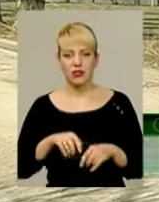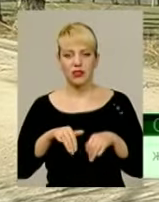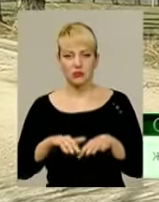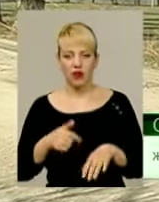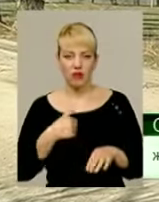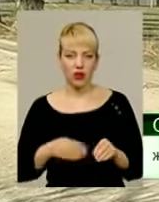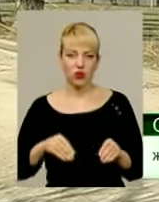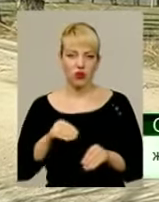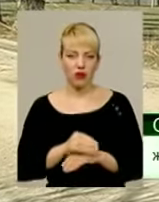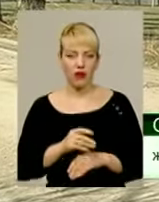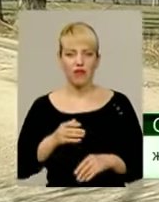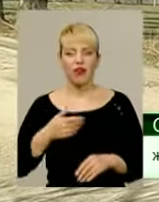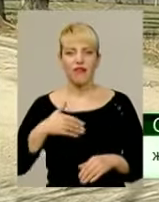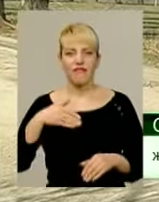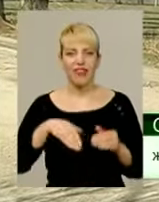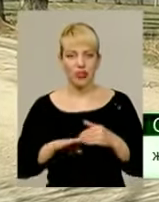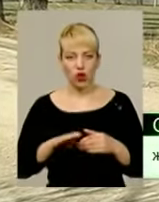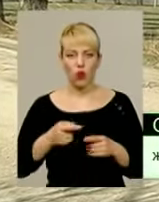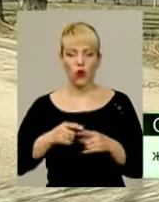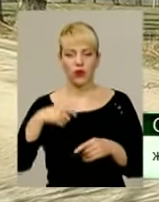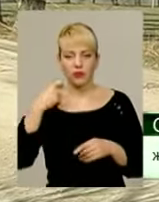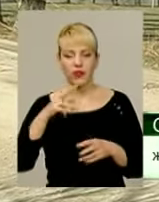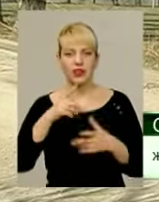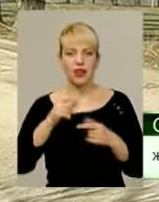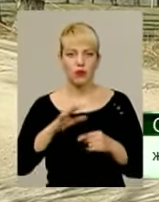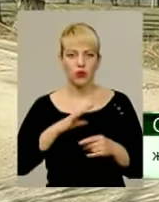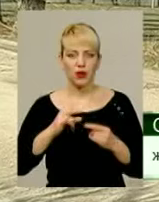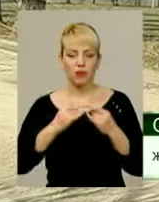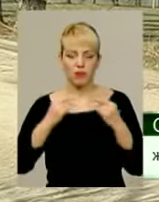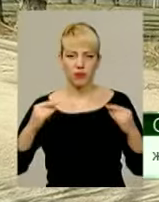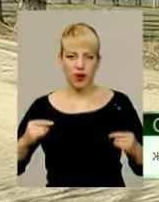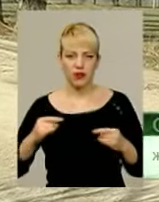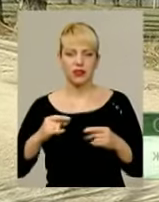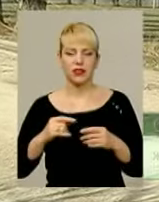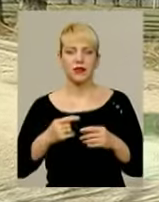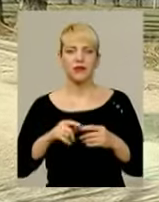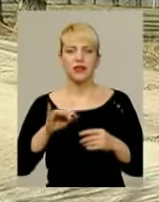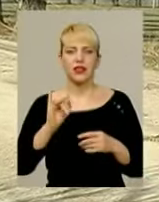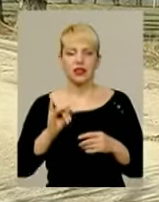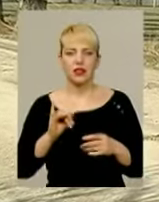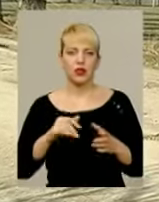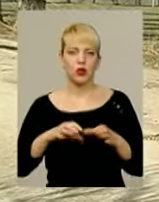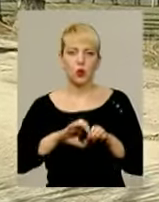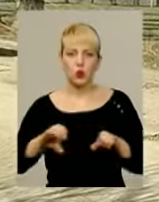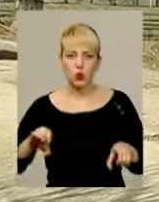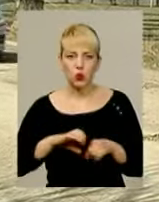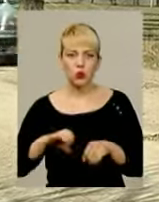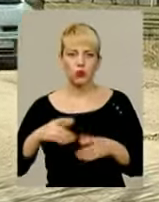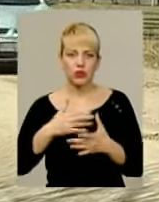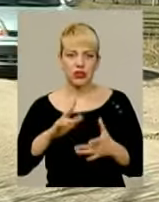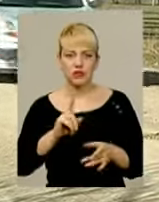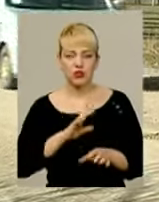парти пошкоджені, порізані металом, вся вода, труби, які були проведені, вода до кухні,